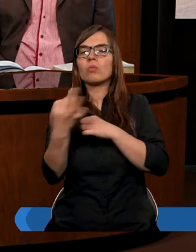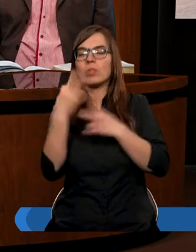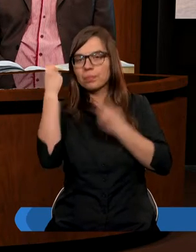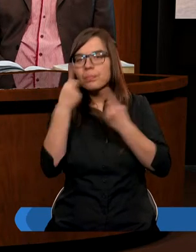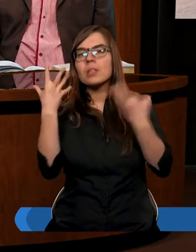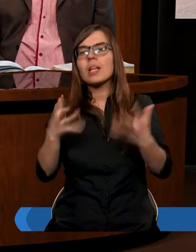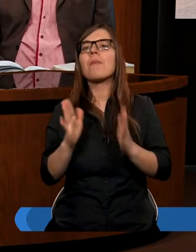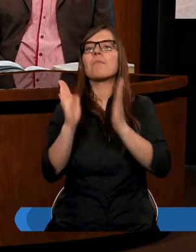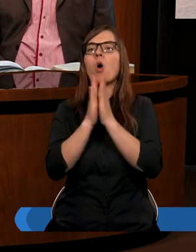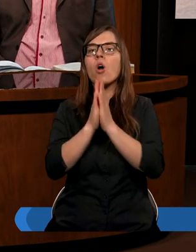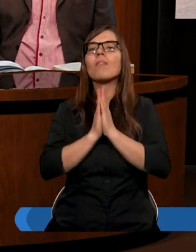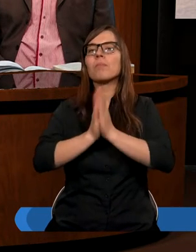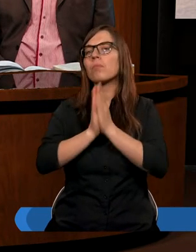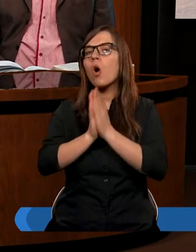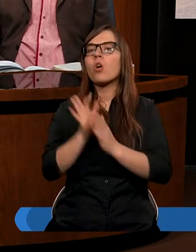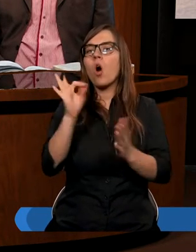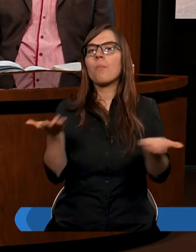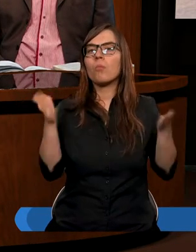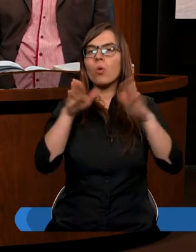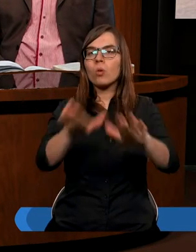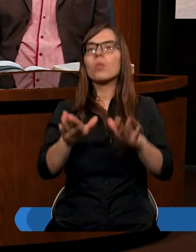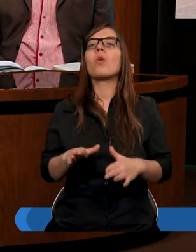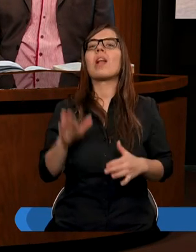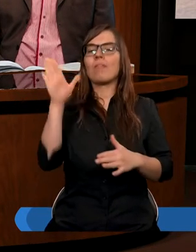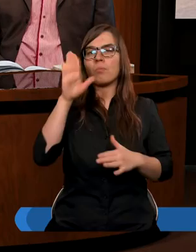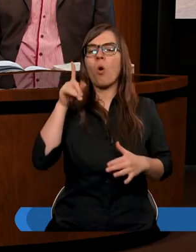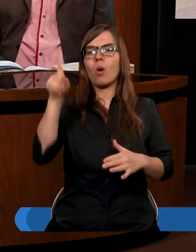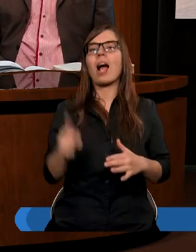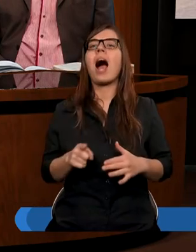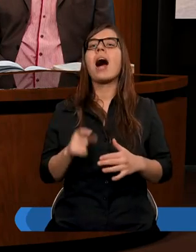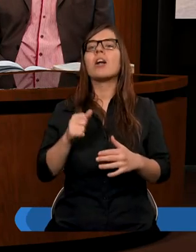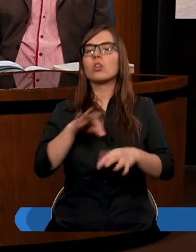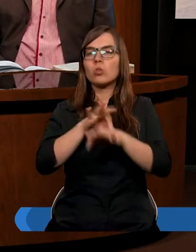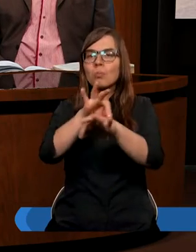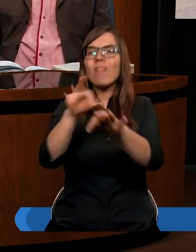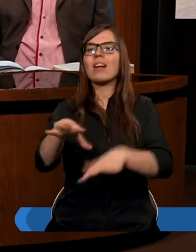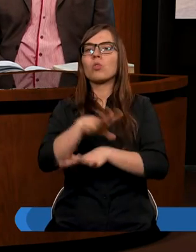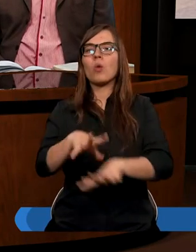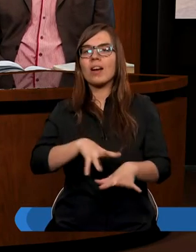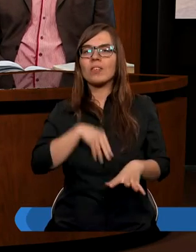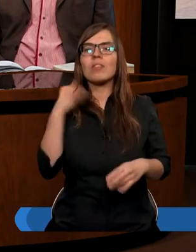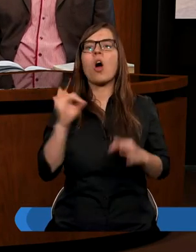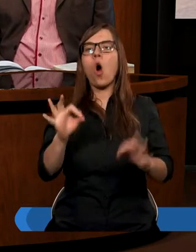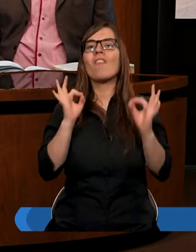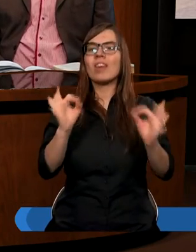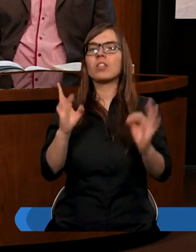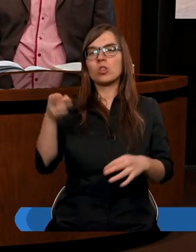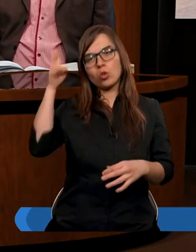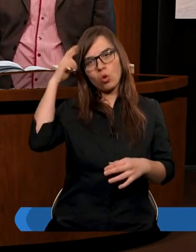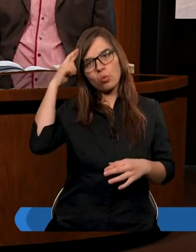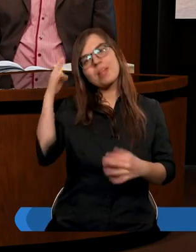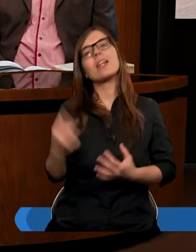chcemy w modlitwie prosić Pana, Boga, Ducha Świętego o właściwe